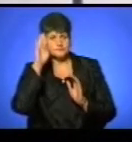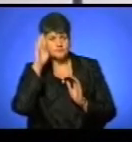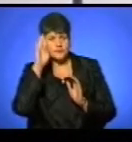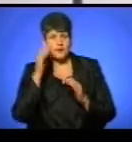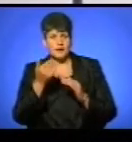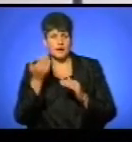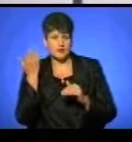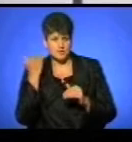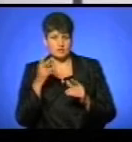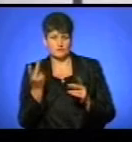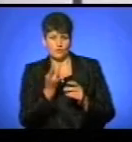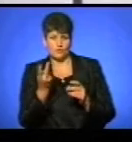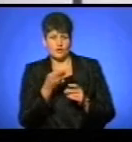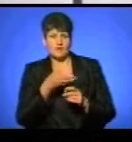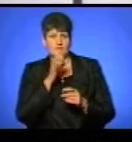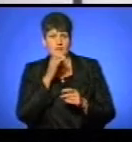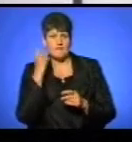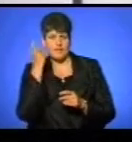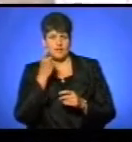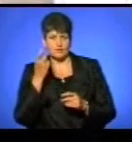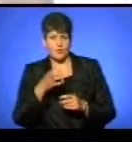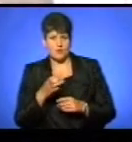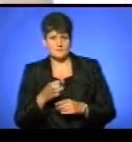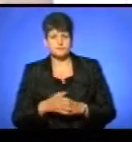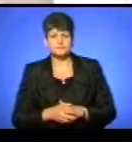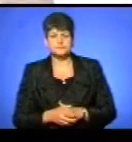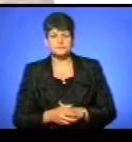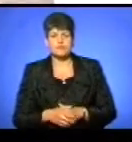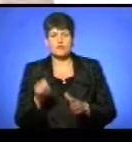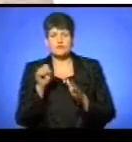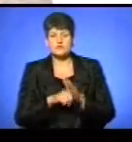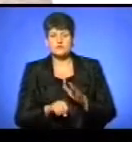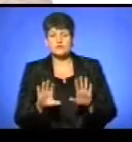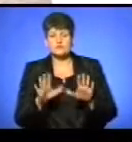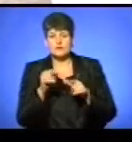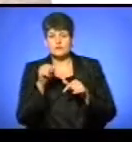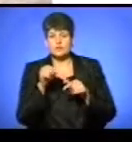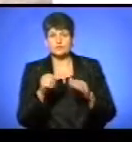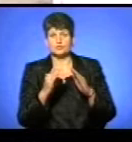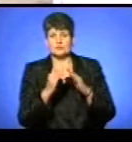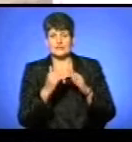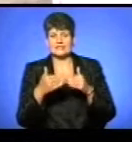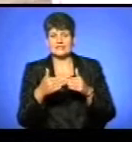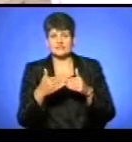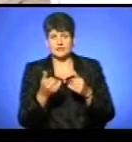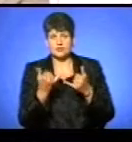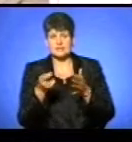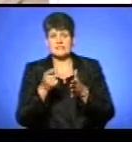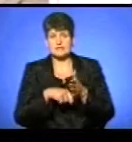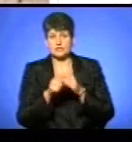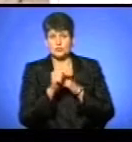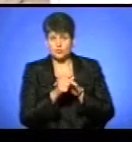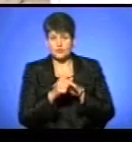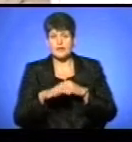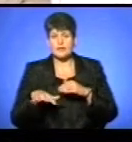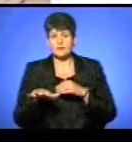обоє пили алкоголь. Подробиці далі. Вбивство сталося у цьому помешканні. Двері до нього сьогодні зачинені, а